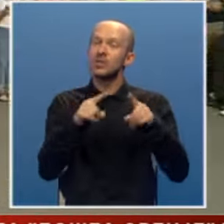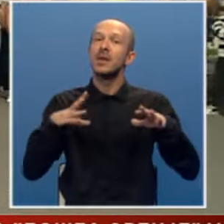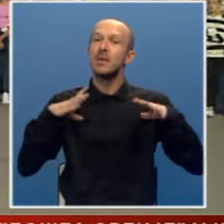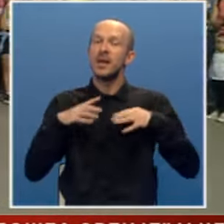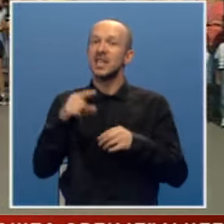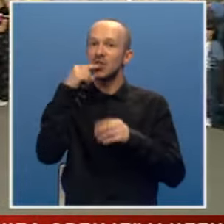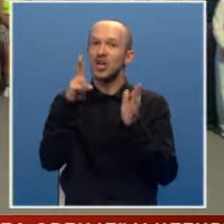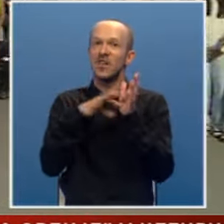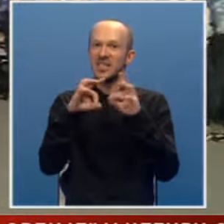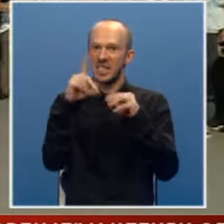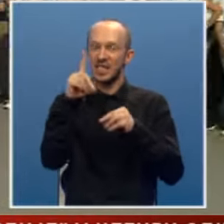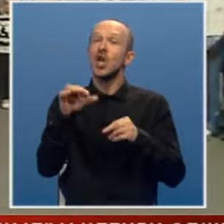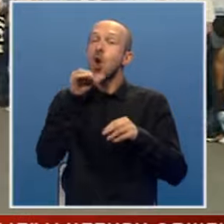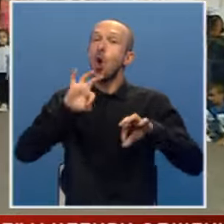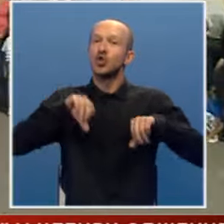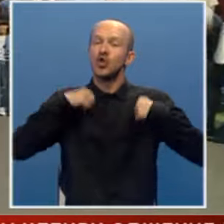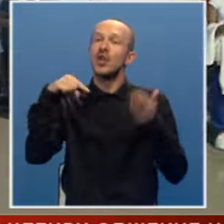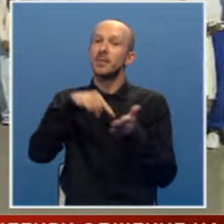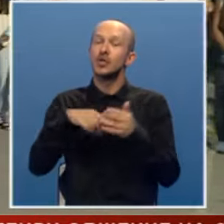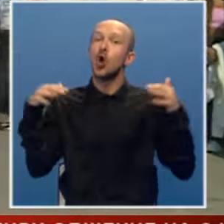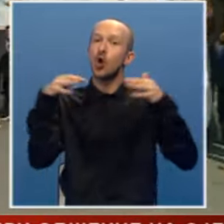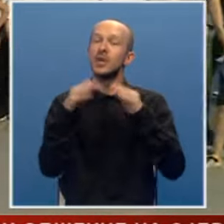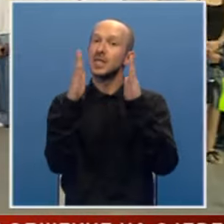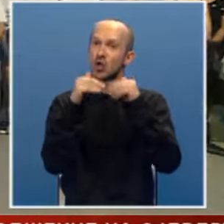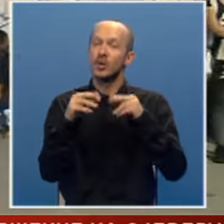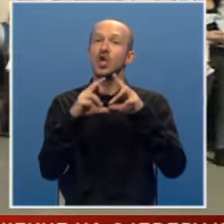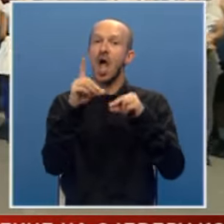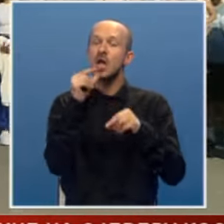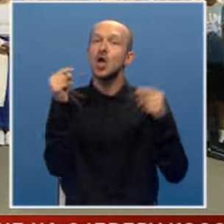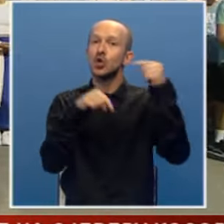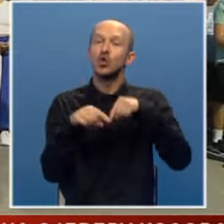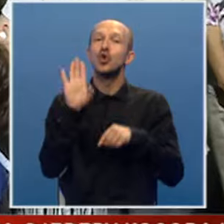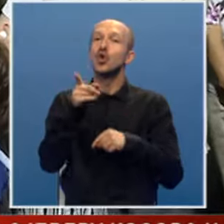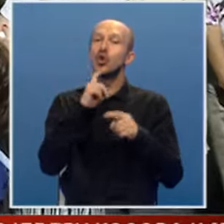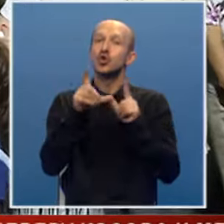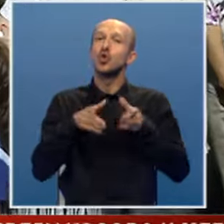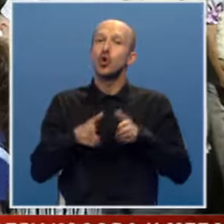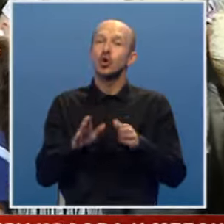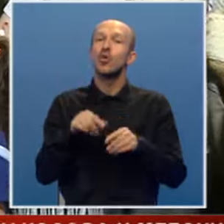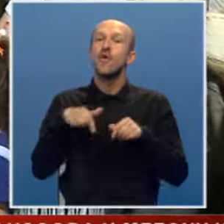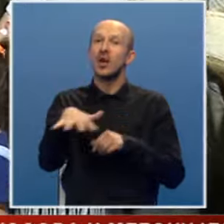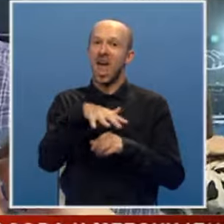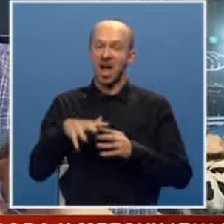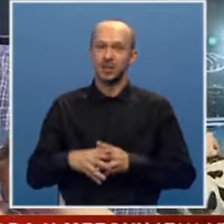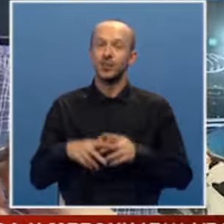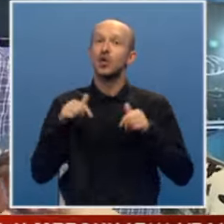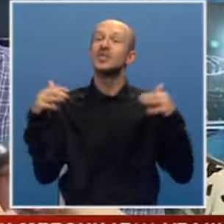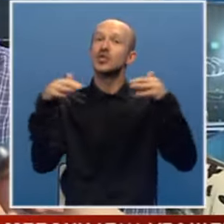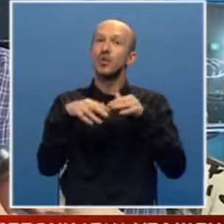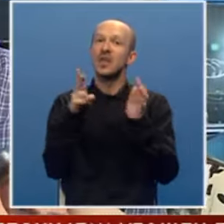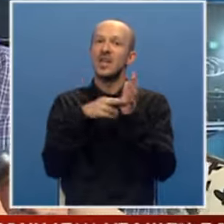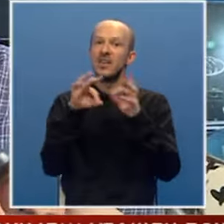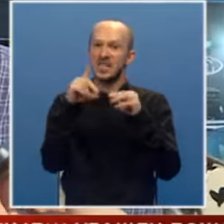praznik, kažu Nevesinci. Oživi mjesto, okupe se domaći, ali dođu i oni koji su rodom iz ovog kraja. Tu se skupljaju